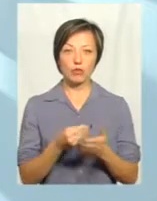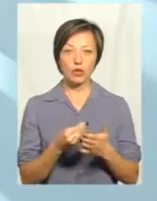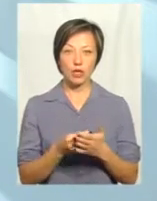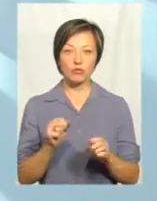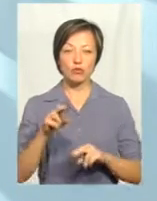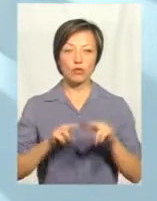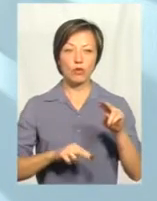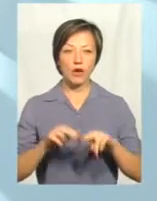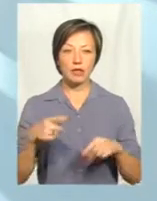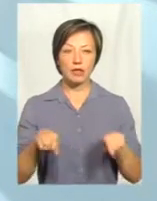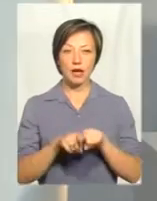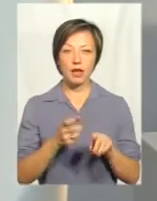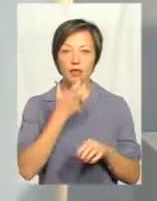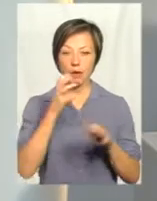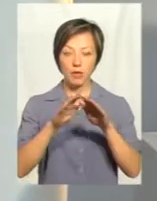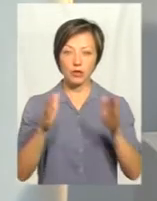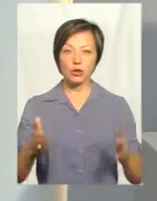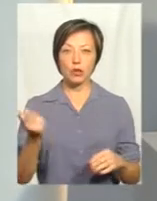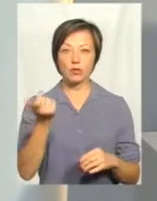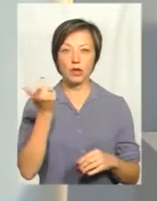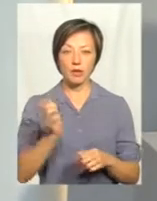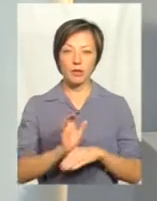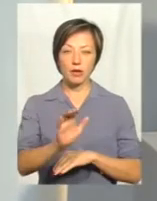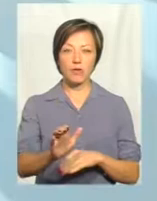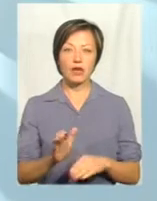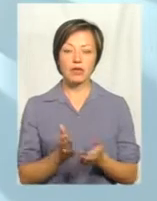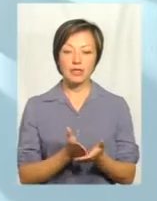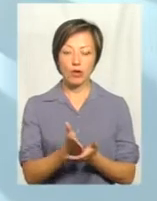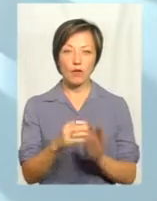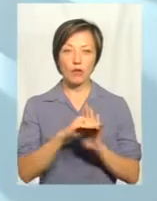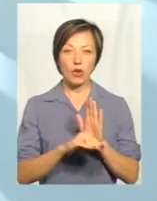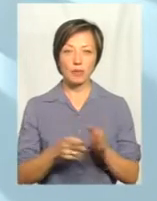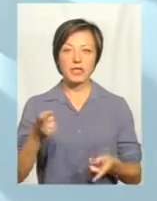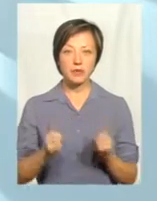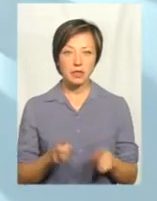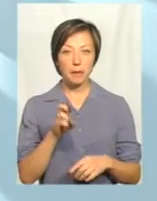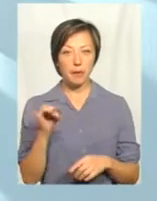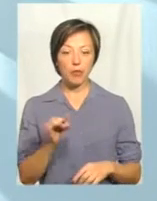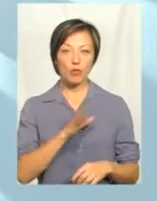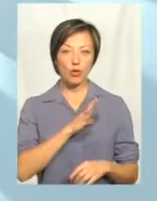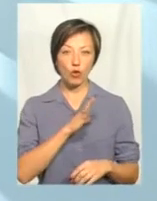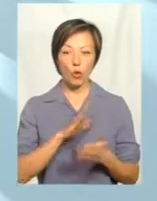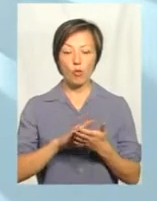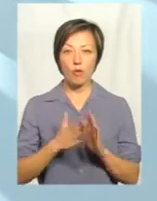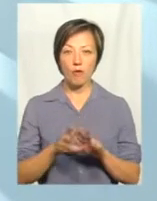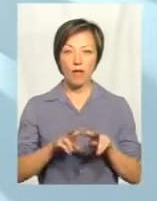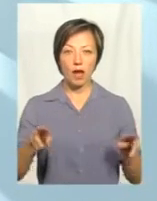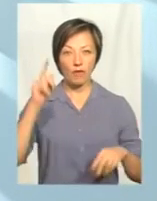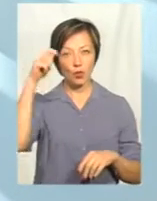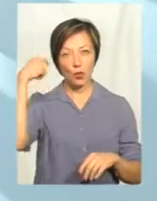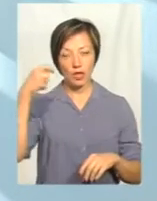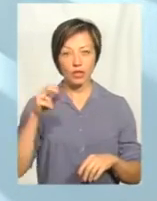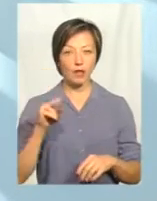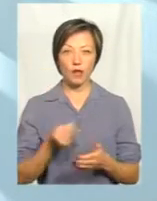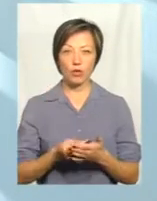будувати такі тепличні господарства або якусь направляти цільові програми. Звісно, що якщо б були умови, як в Туреччині, і